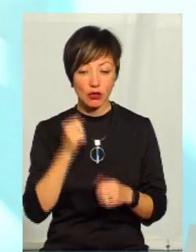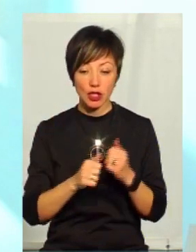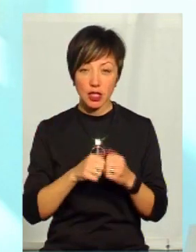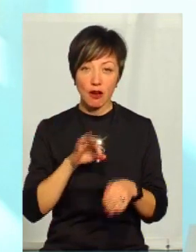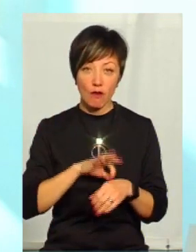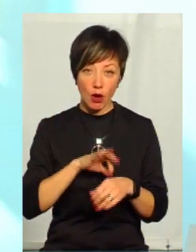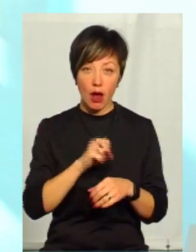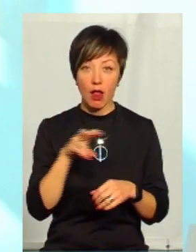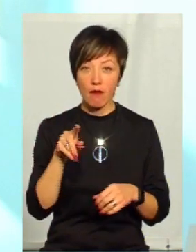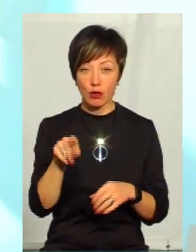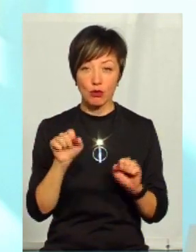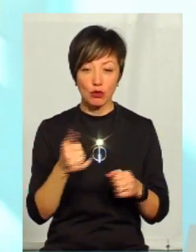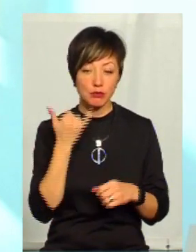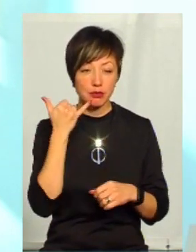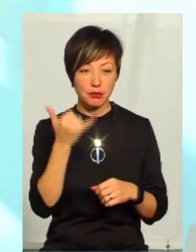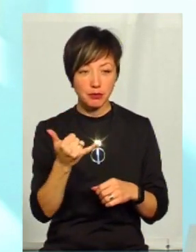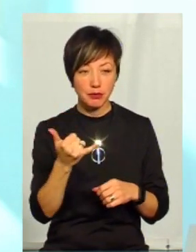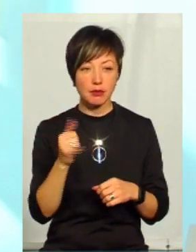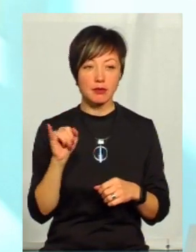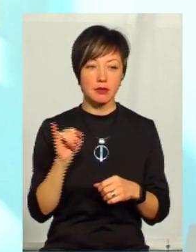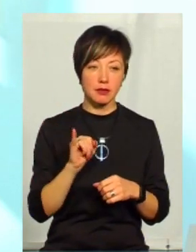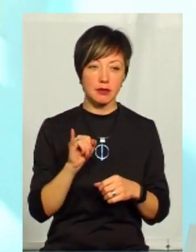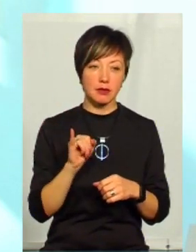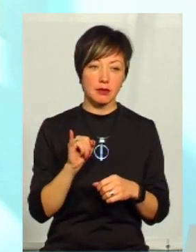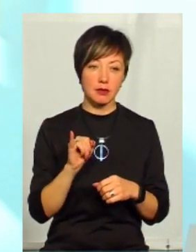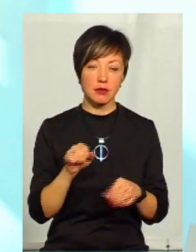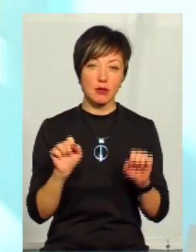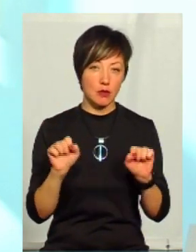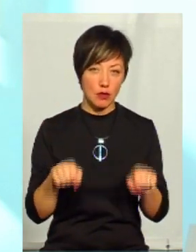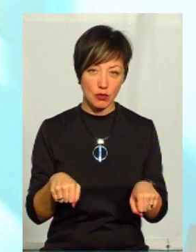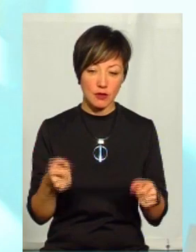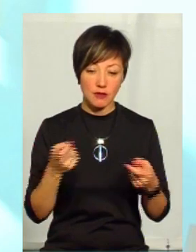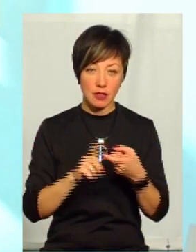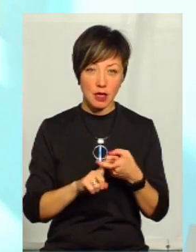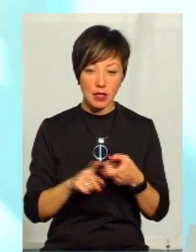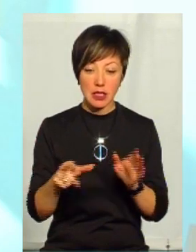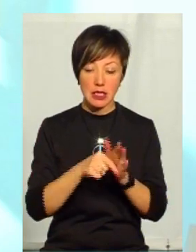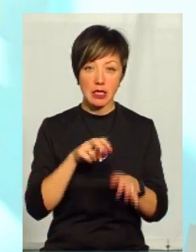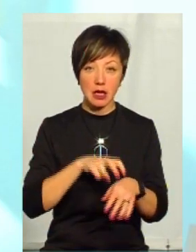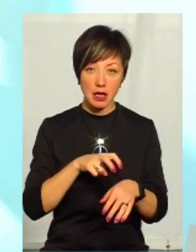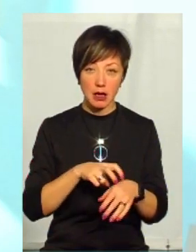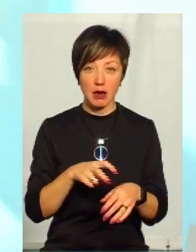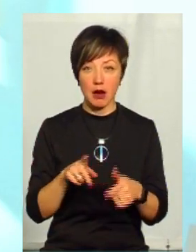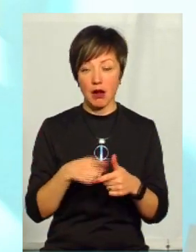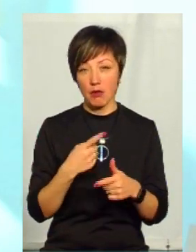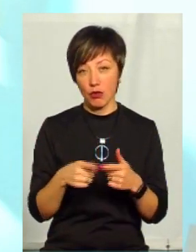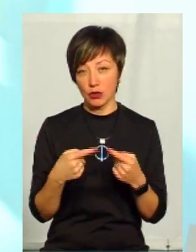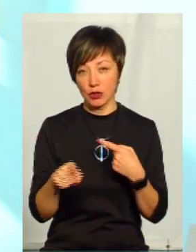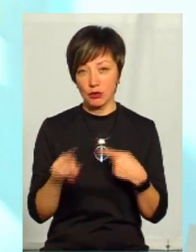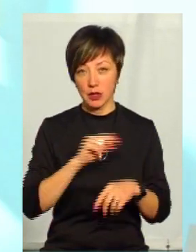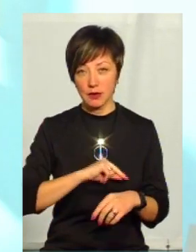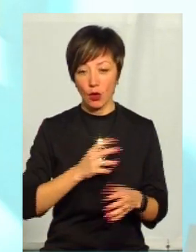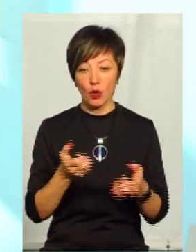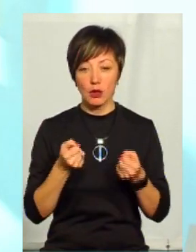частіше хворіють, але вони можуть зв'язатися і в той же самий час вони можуть зв'язатися і з лікарем або середньом медичним персоналом і